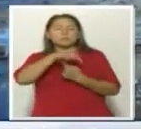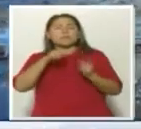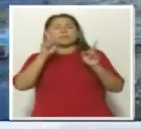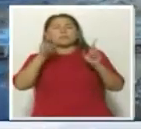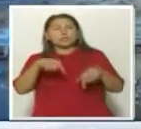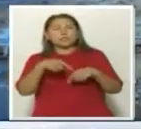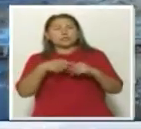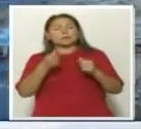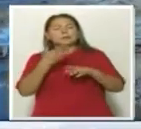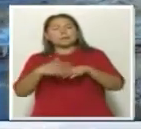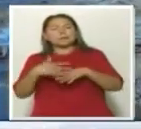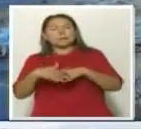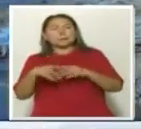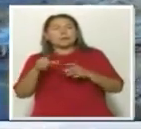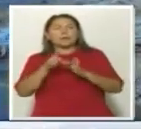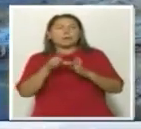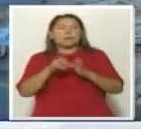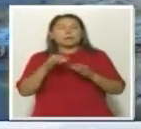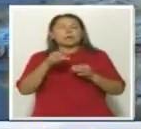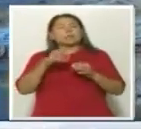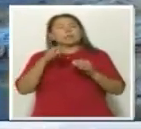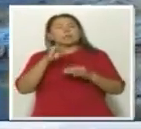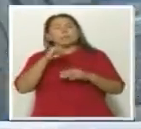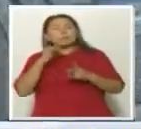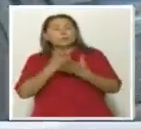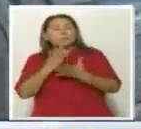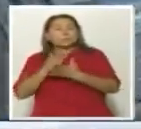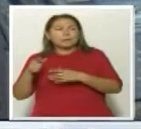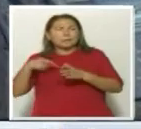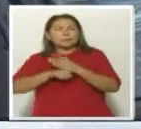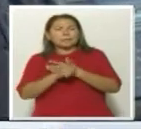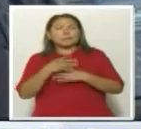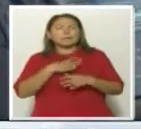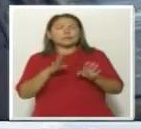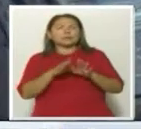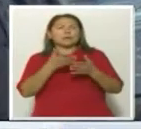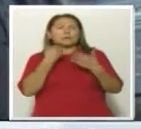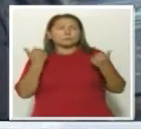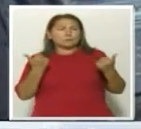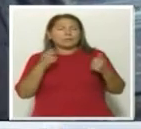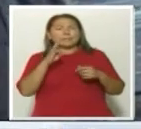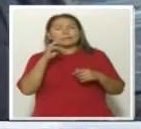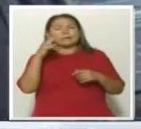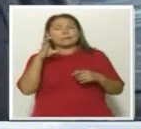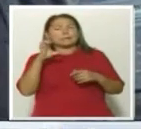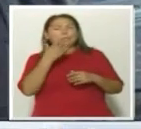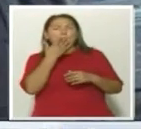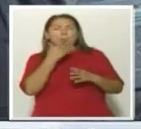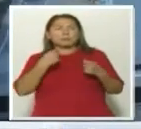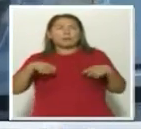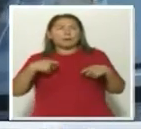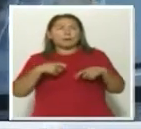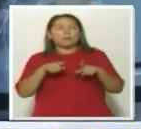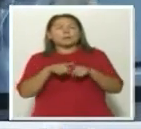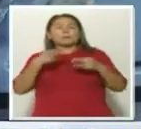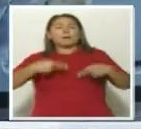инвестор освобожден от налога на имущество, земельного и корпоративного подоходного налога. Также отсутствуют НДС на импортные товары и